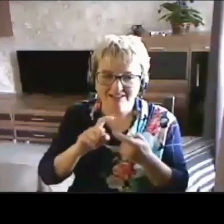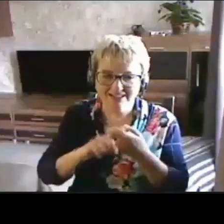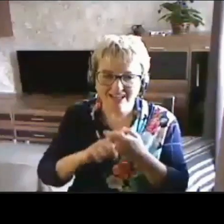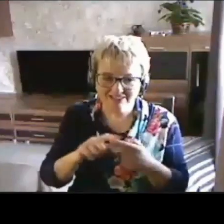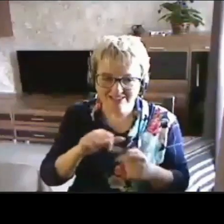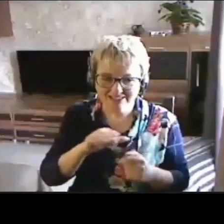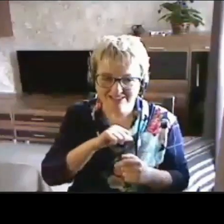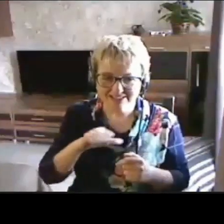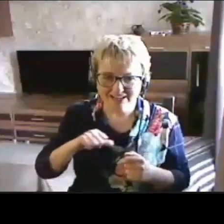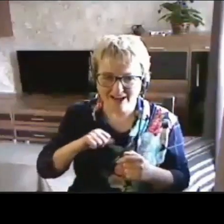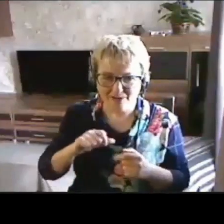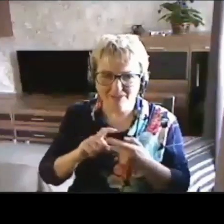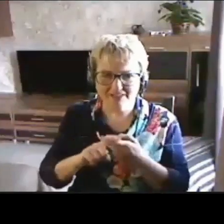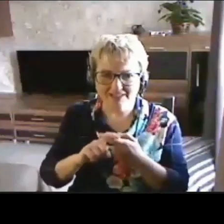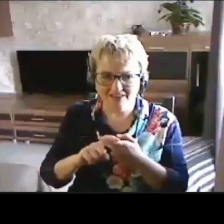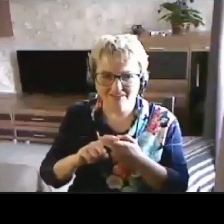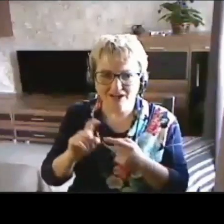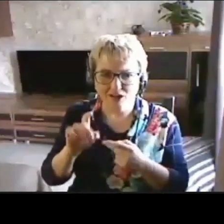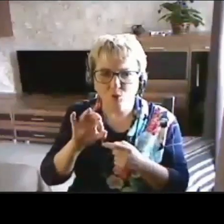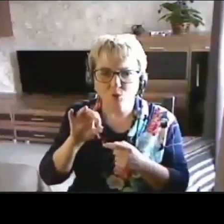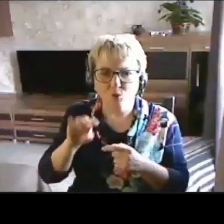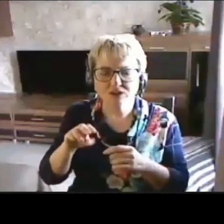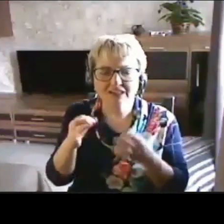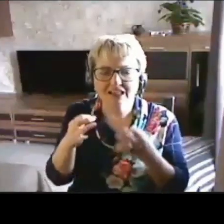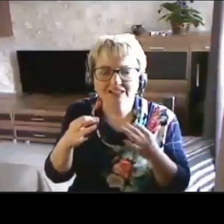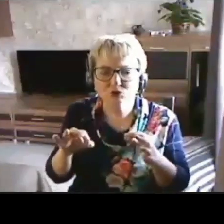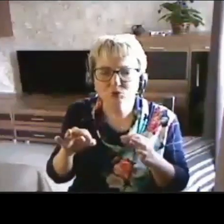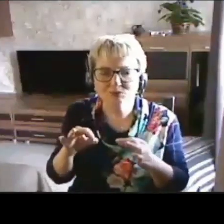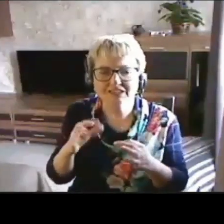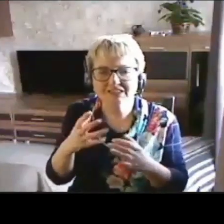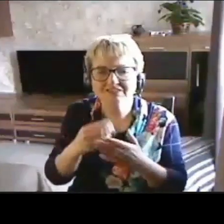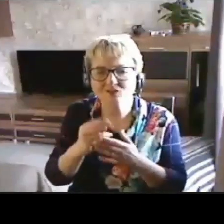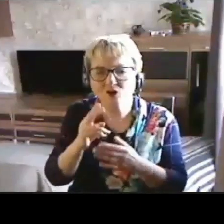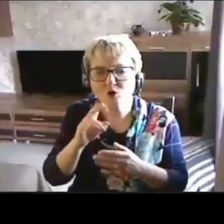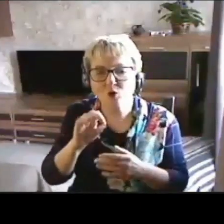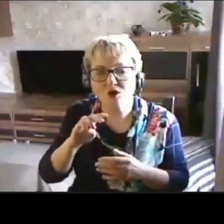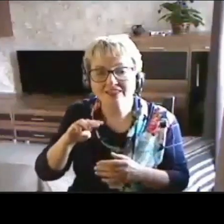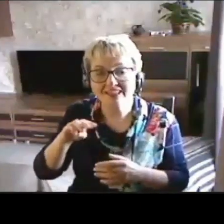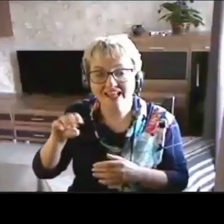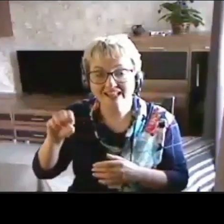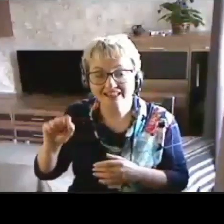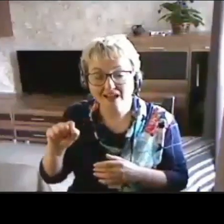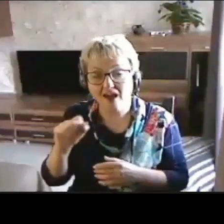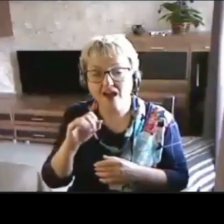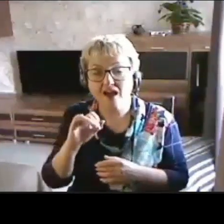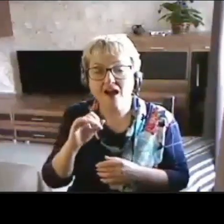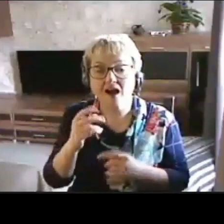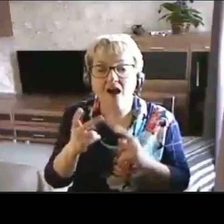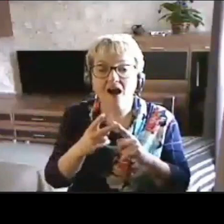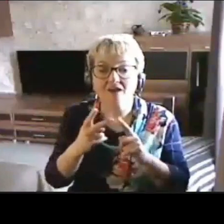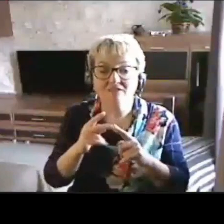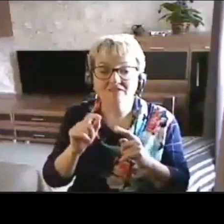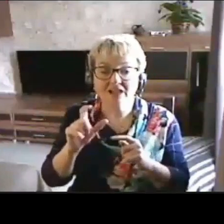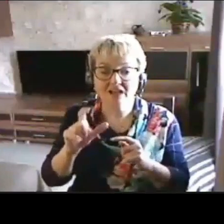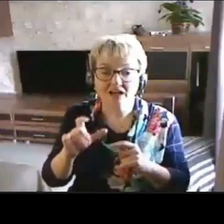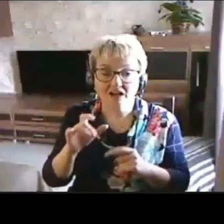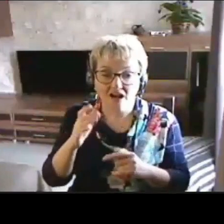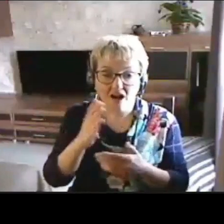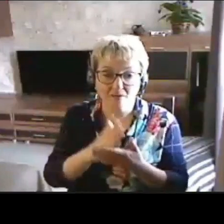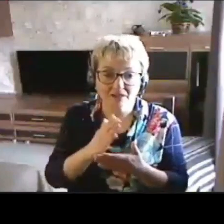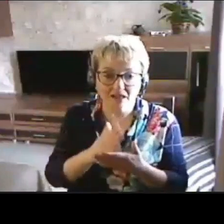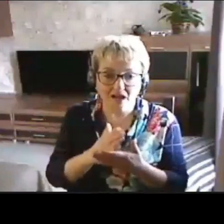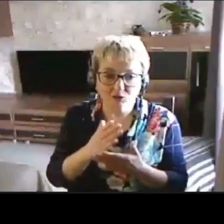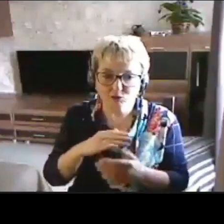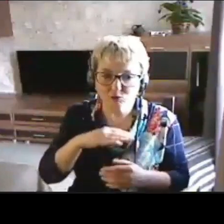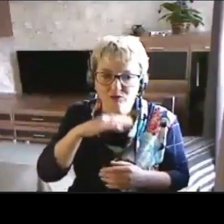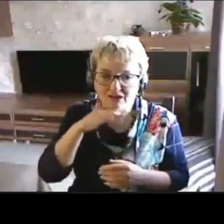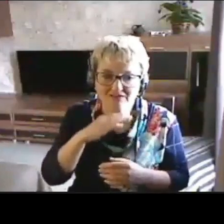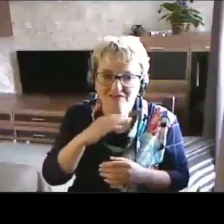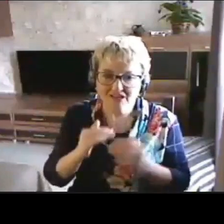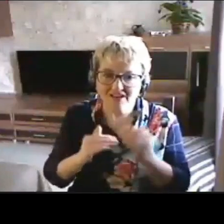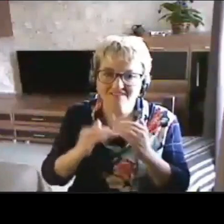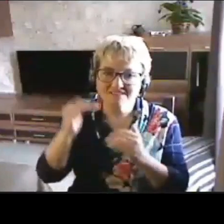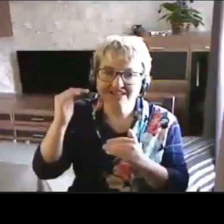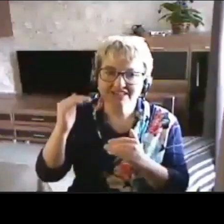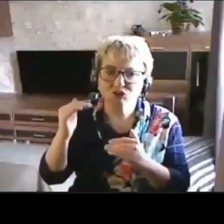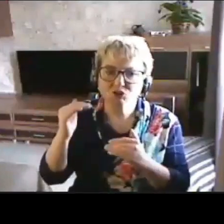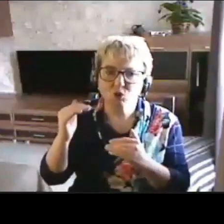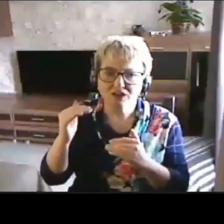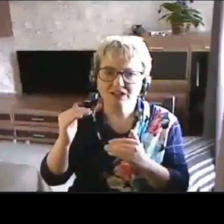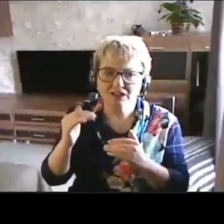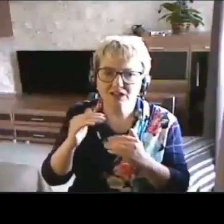сами зависят от доступности цифрового контента, а во-вторых, ну обладают довольно высоким